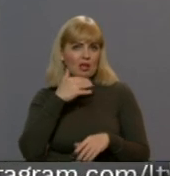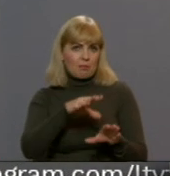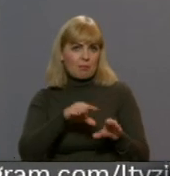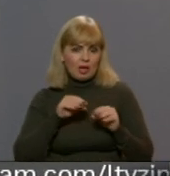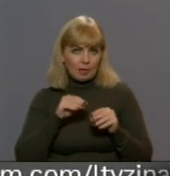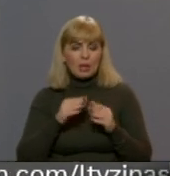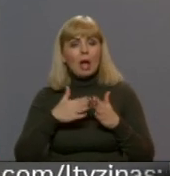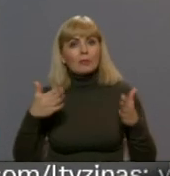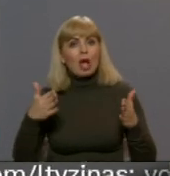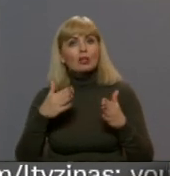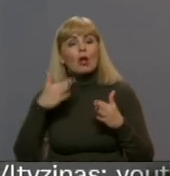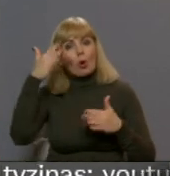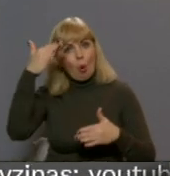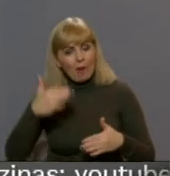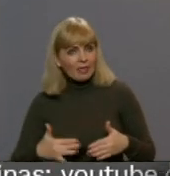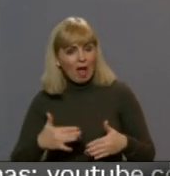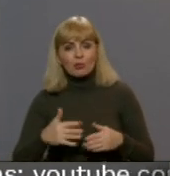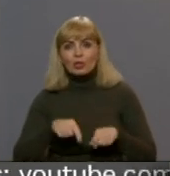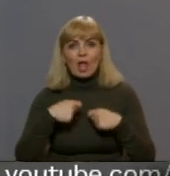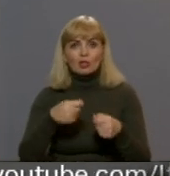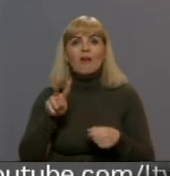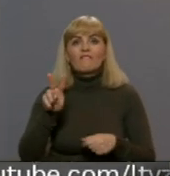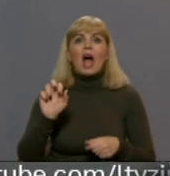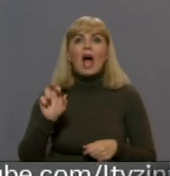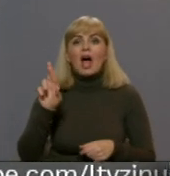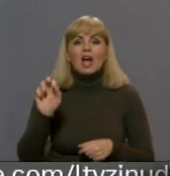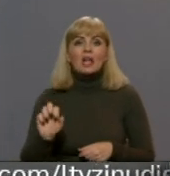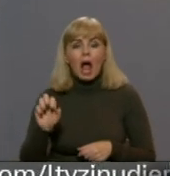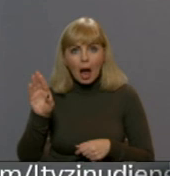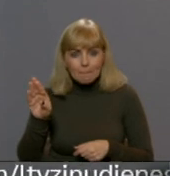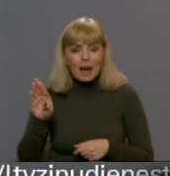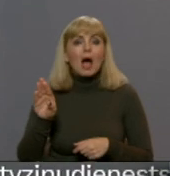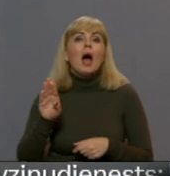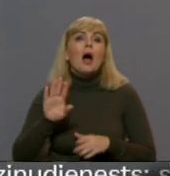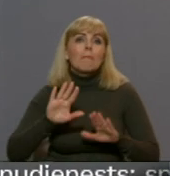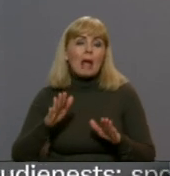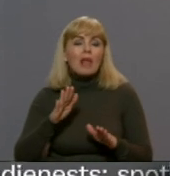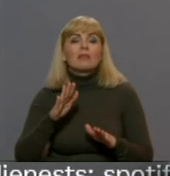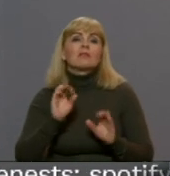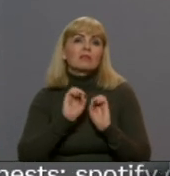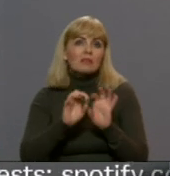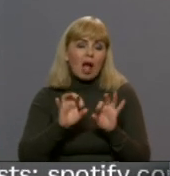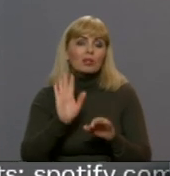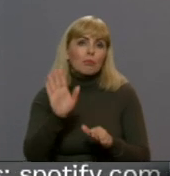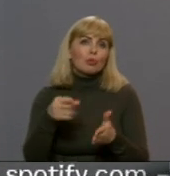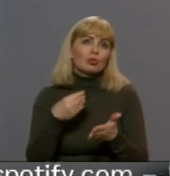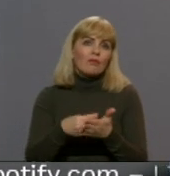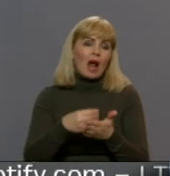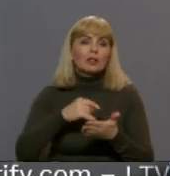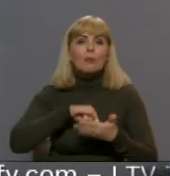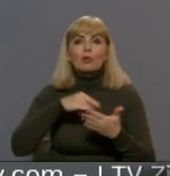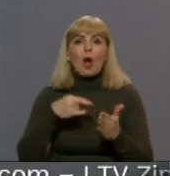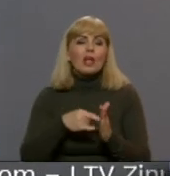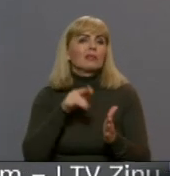Plašākus komentārus gan nesniedzot. Vides aizsardzības un reģionālās attīstības ministrija savukārt norāda, ka tiks vērtēta pati projekta